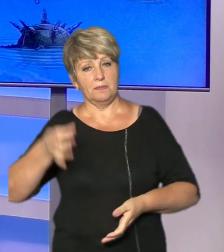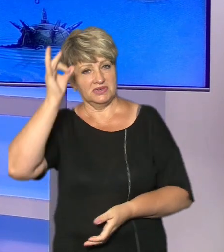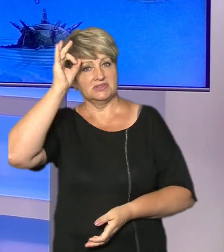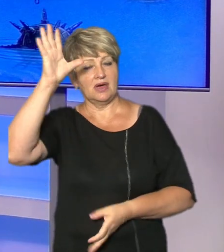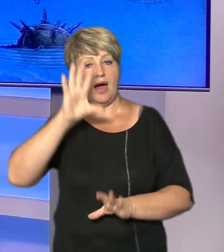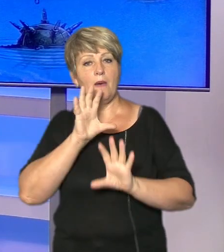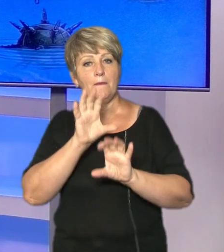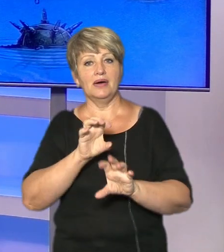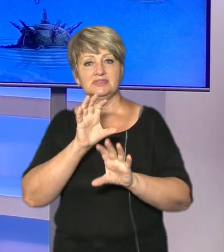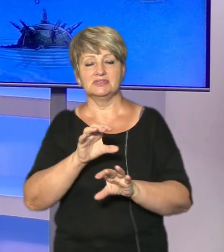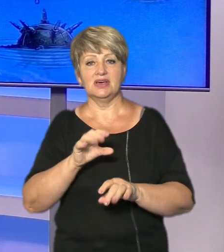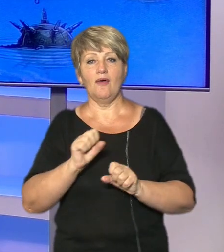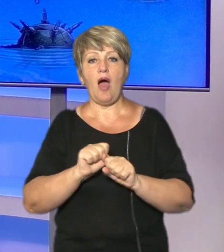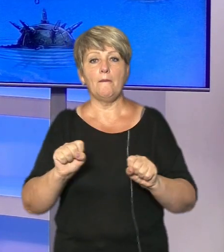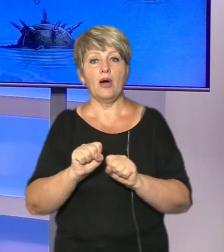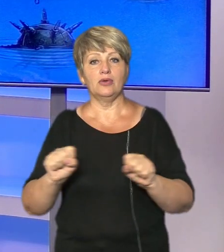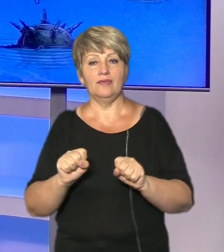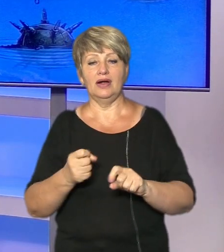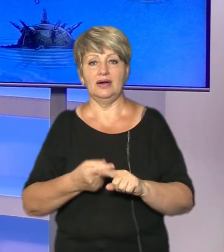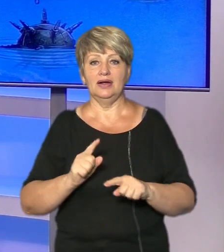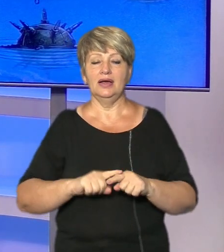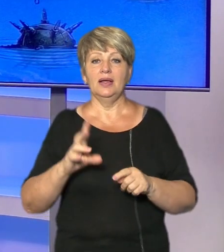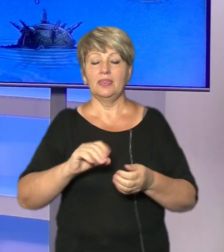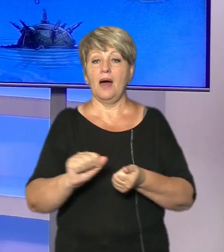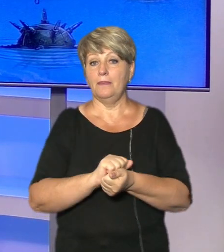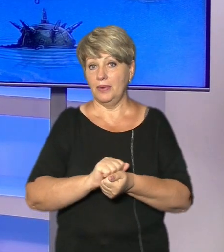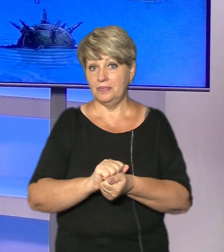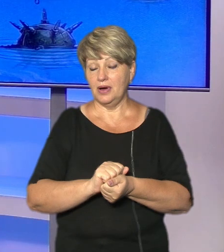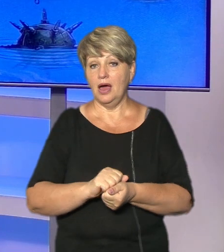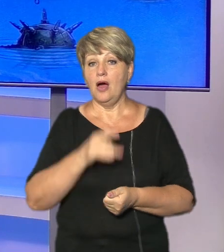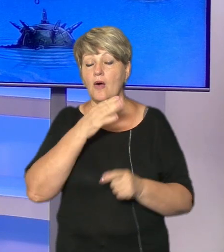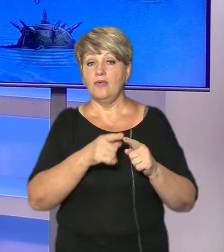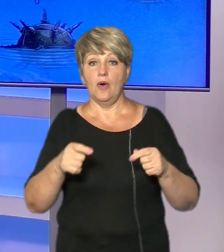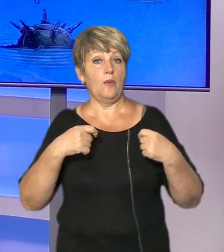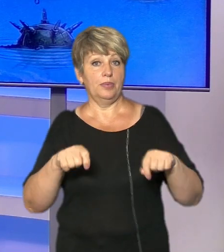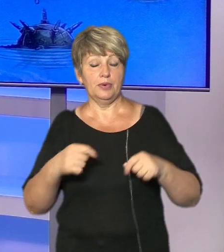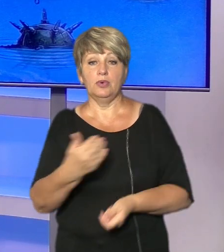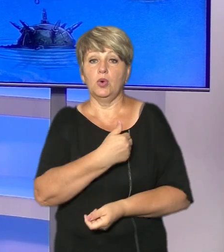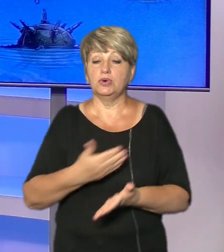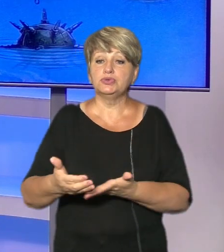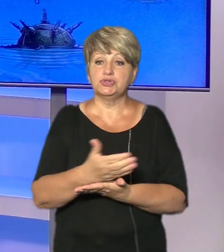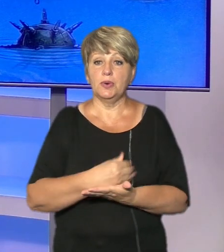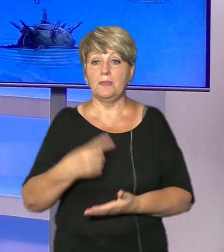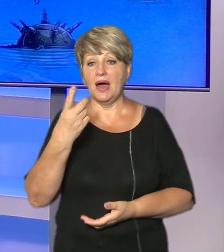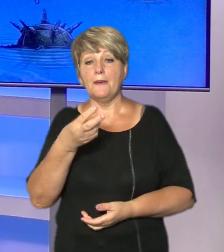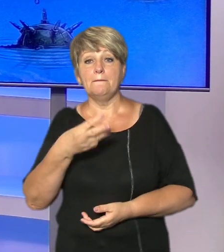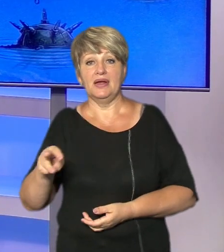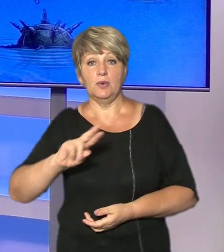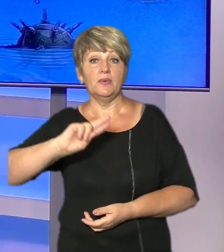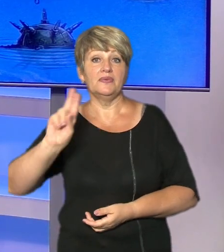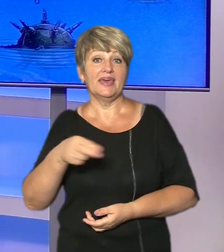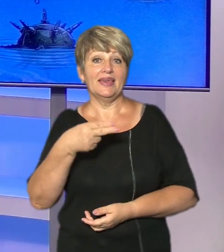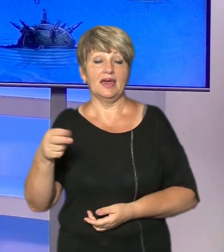пса-розмінувальника, виконаний на самокликому папері Під час продажу цього випуску хочуть зібрати понад мільйон євро на